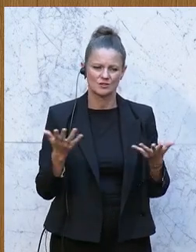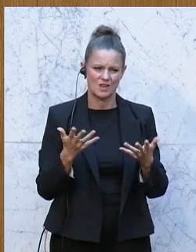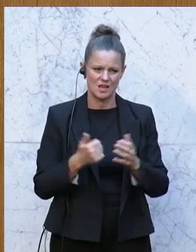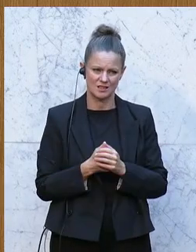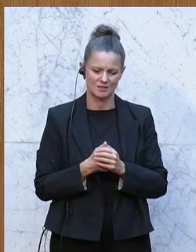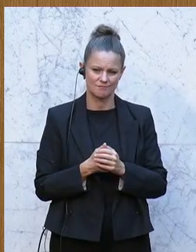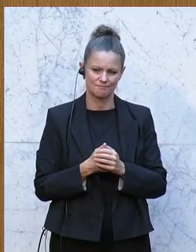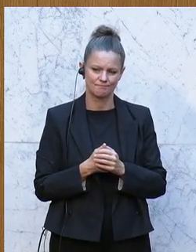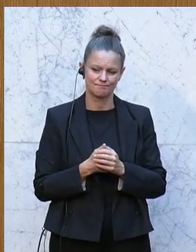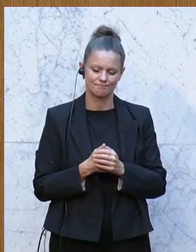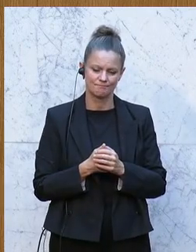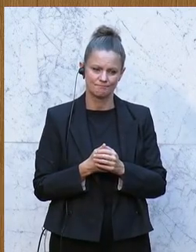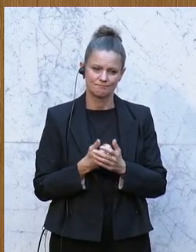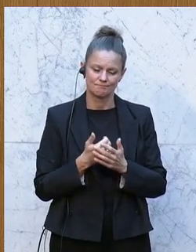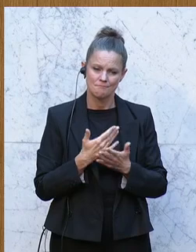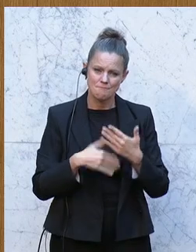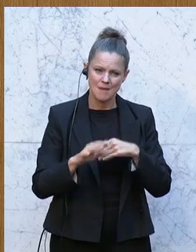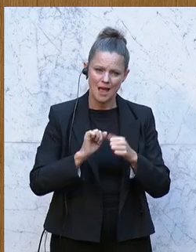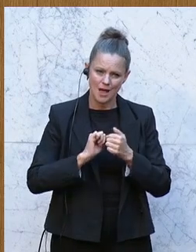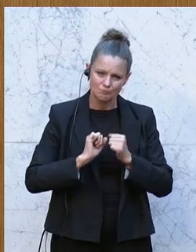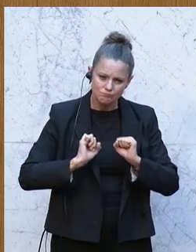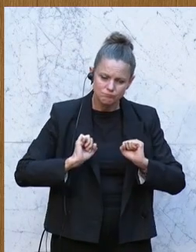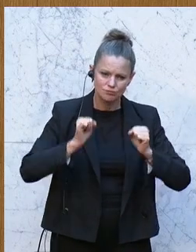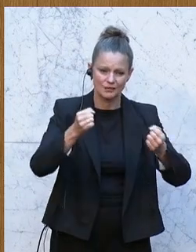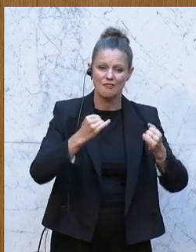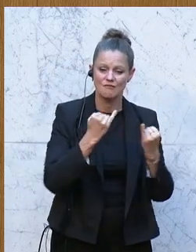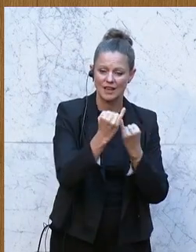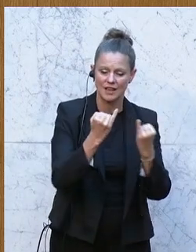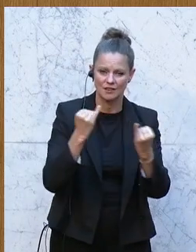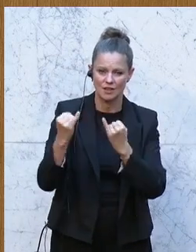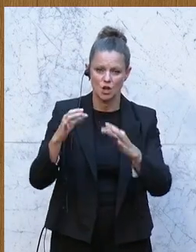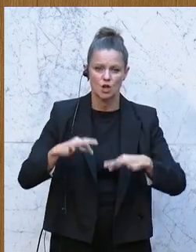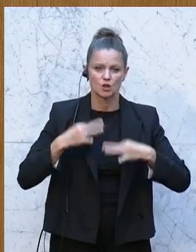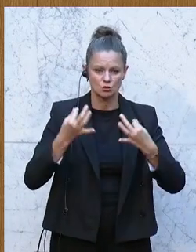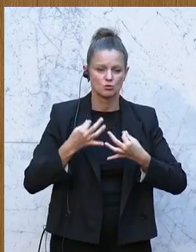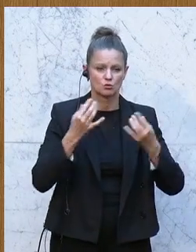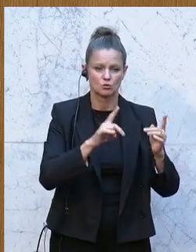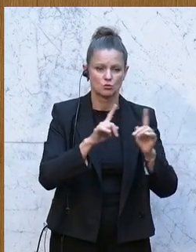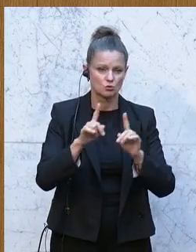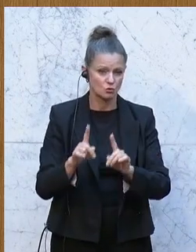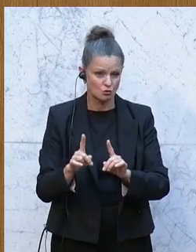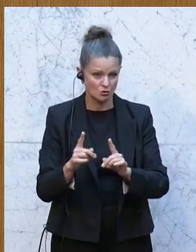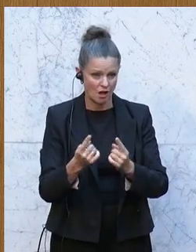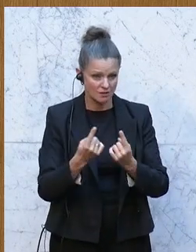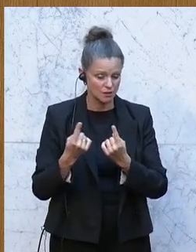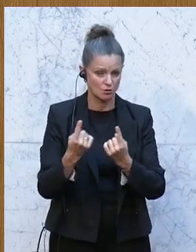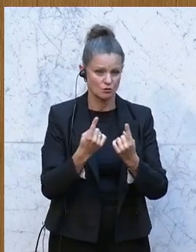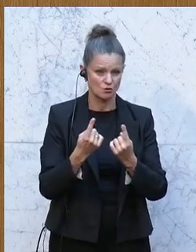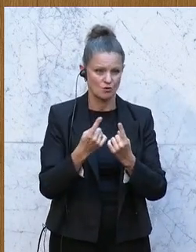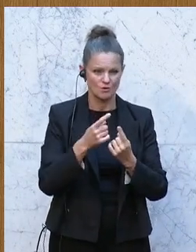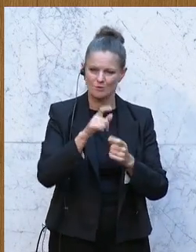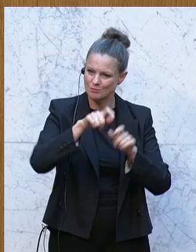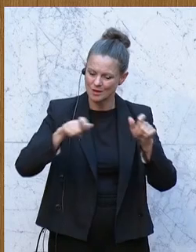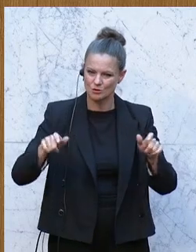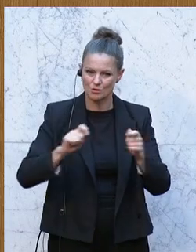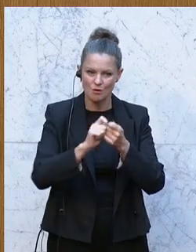Beitrag dafür leisten, den individuellen Gesundheitszustand einer jeden Bürgerin und eines jeden Bürgers zu verbessern. Und die